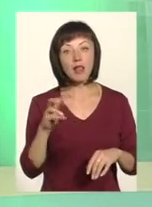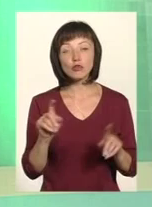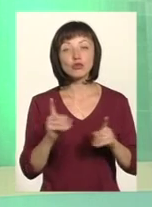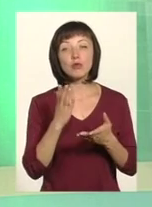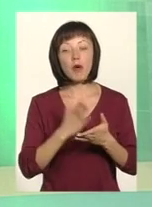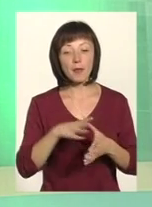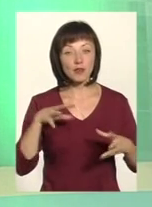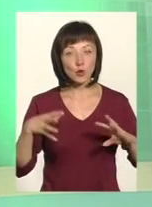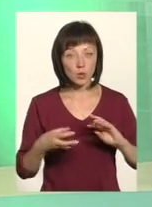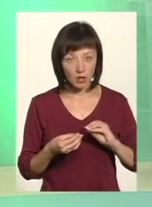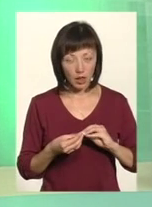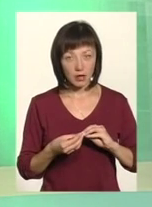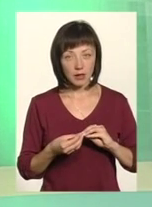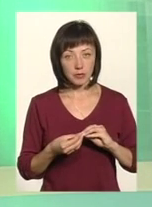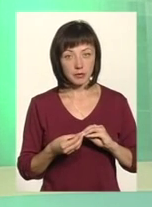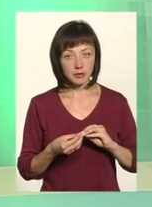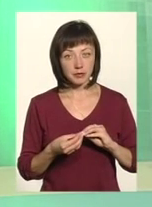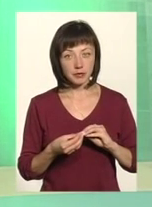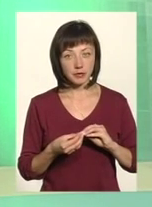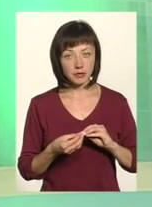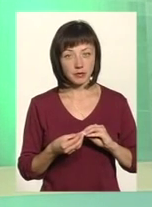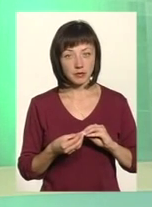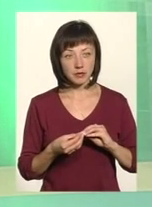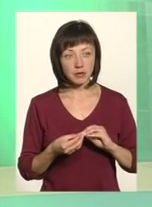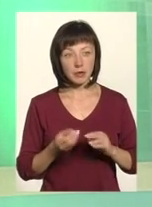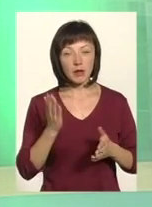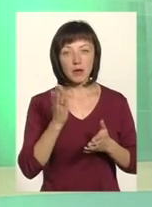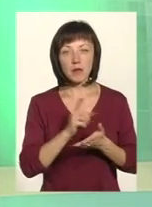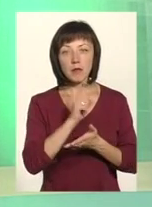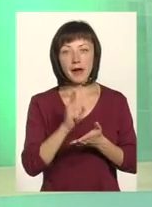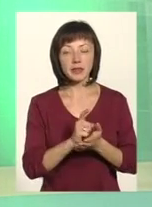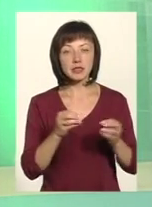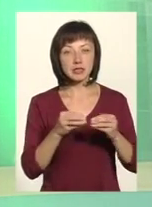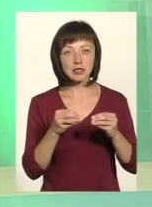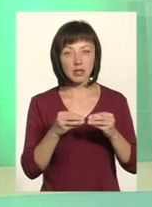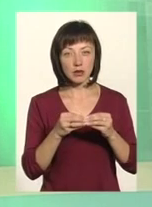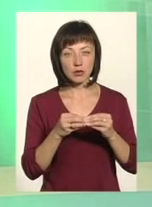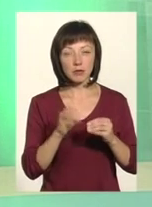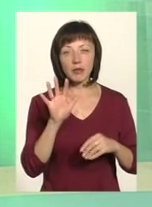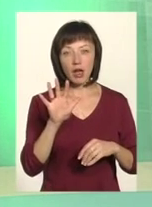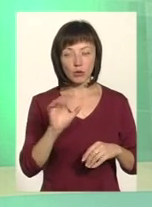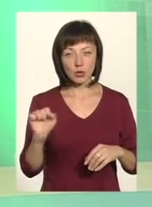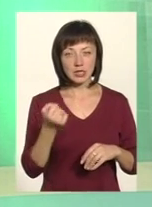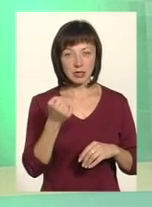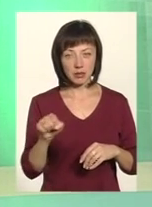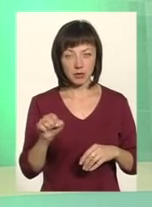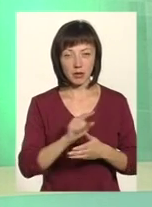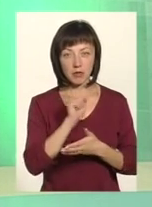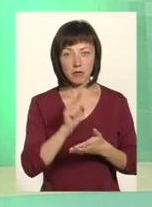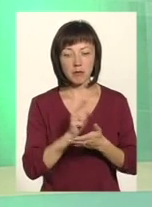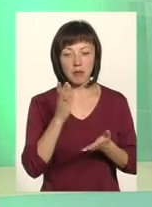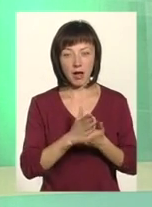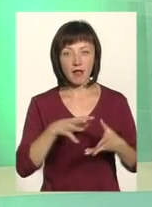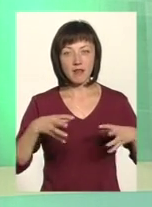виході? Ми мали вже 10-го, даже не 10-го, 5-го серпня, ми мали висновок